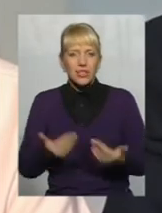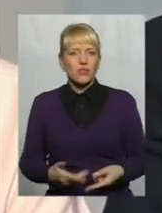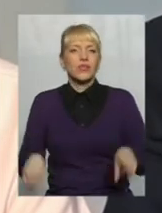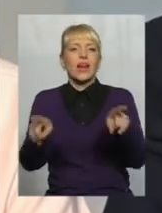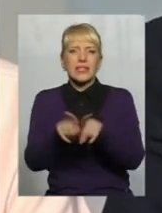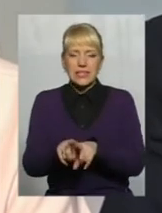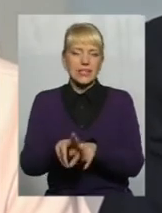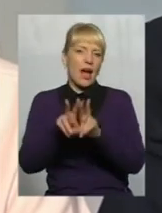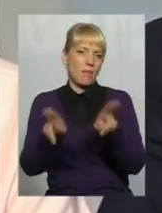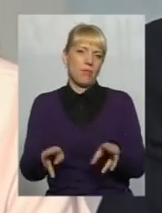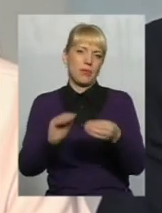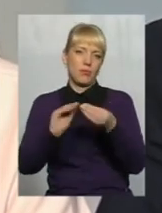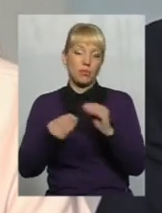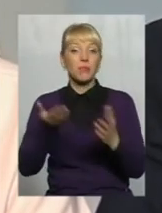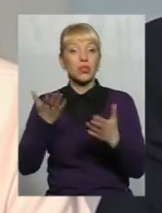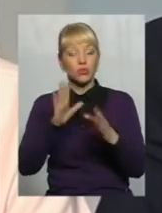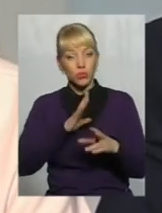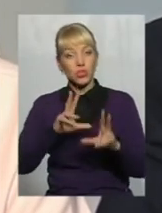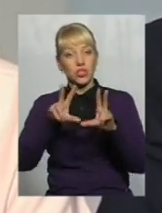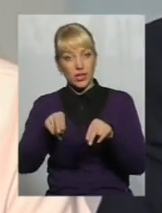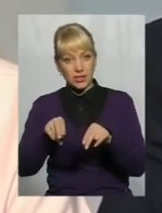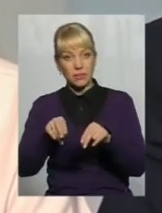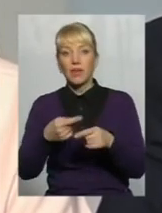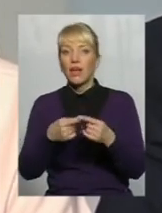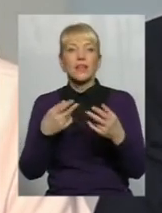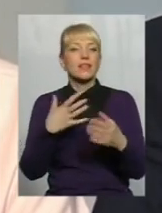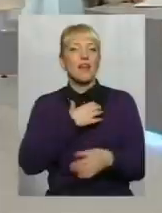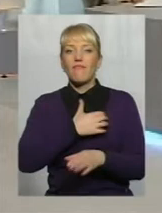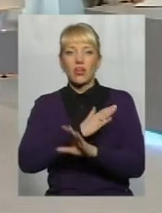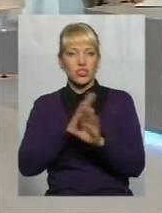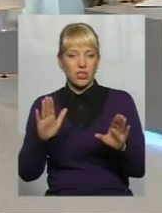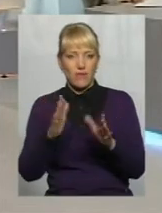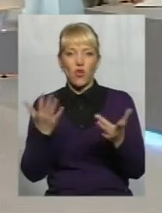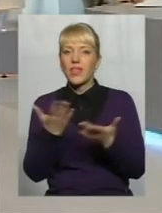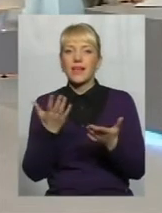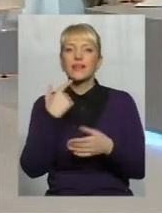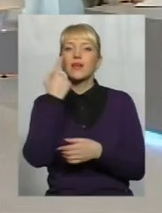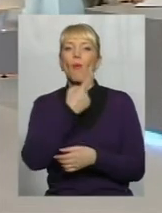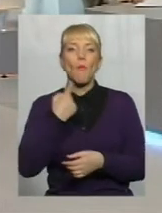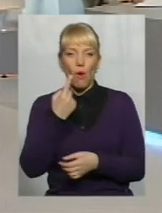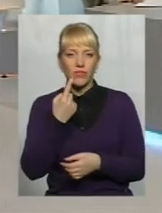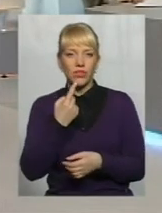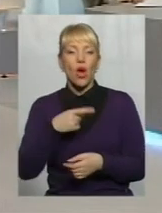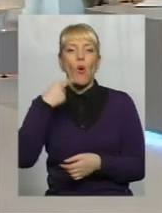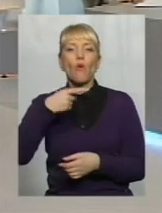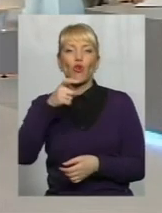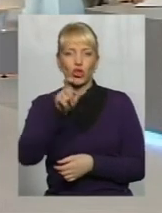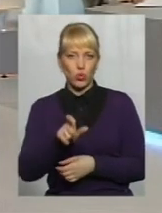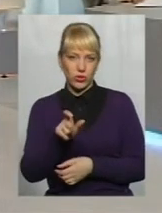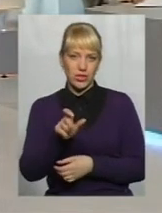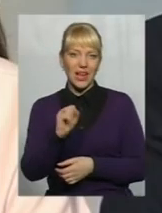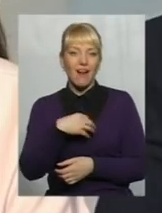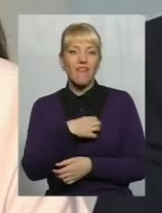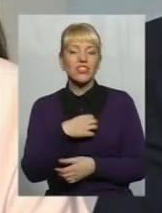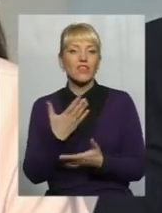абсолютно проблемами І якщо бути чесною, ну неважливо на якій мові говорить людина, важливо